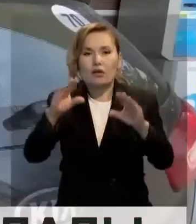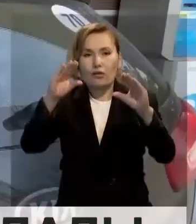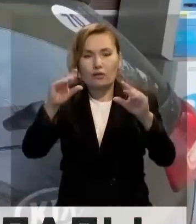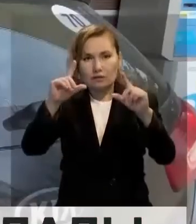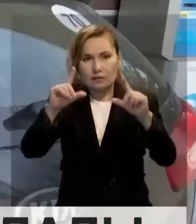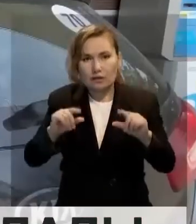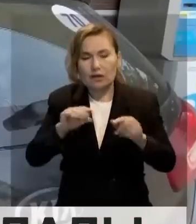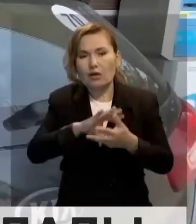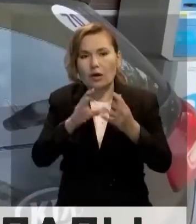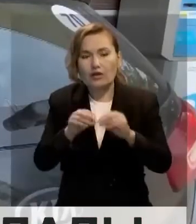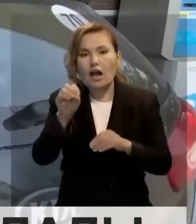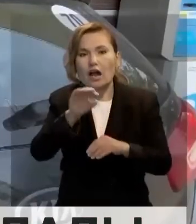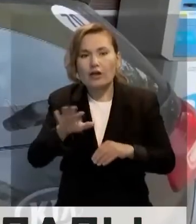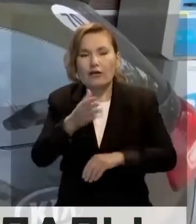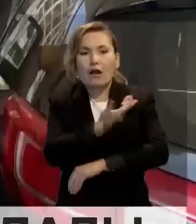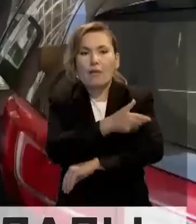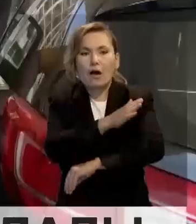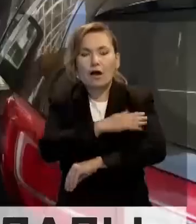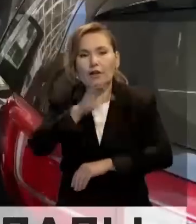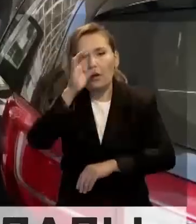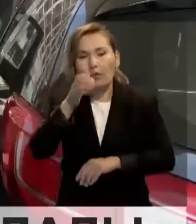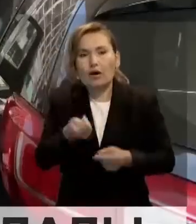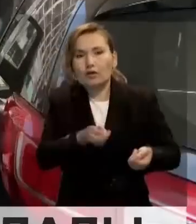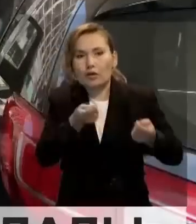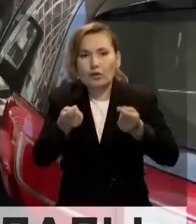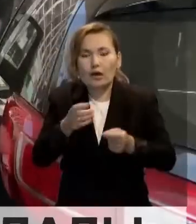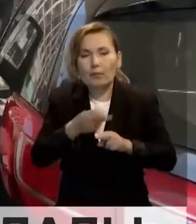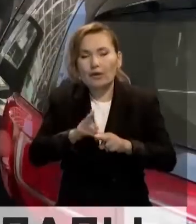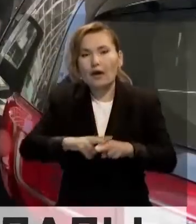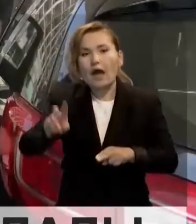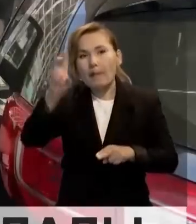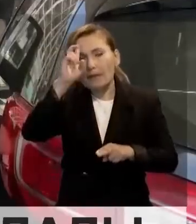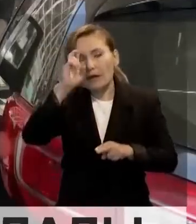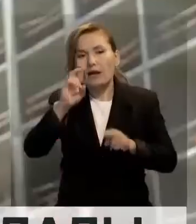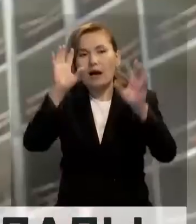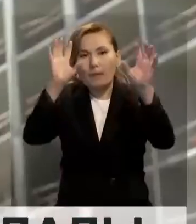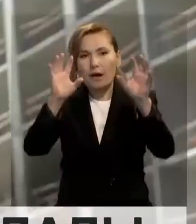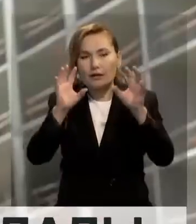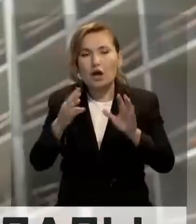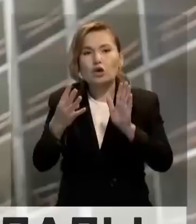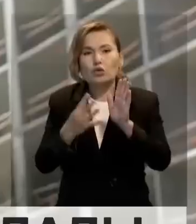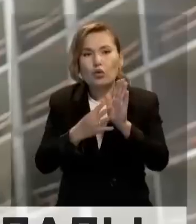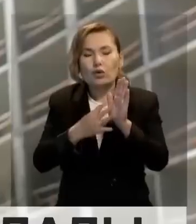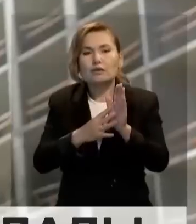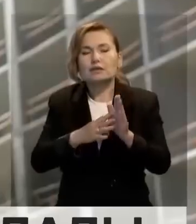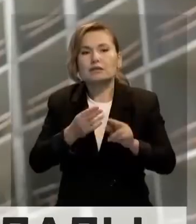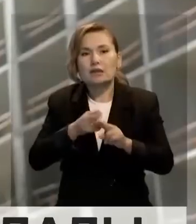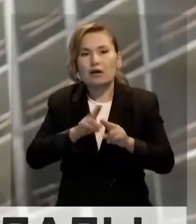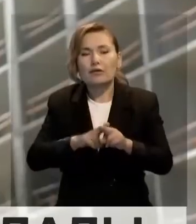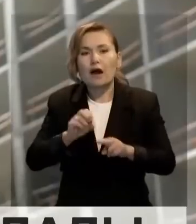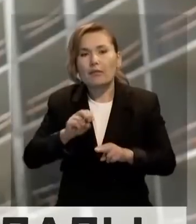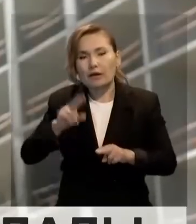-ның Европа, оның ішінде Польша, Балгария және Румыниядан сатып алады. Мемлекет заңды түрде тоғызыншы сәуірден бастап, ресей ғазынан